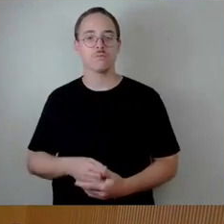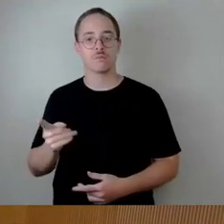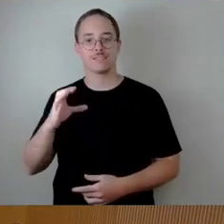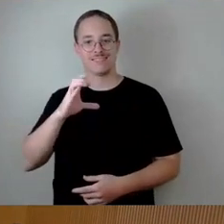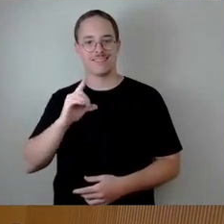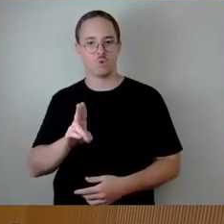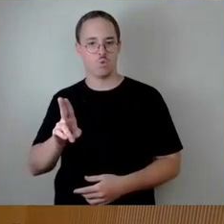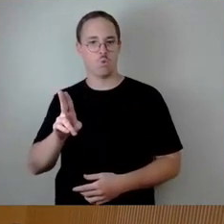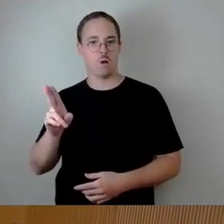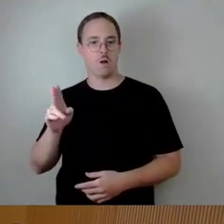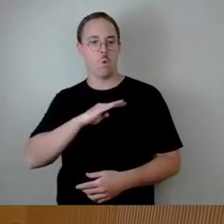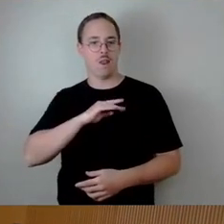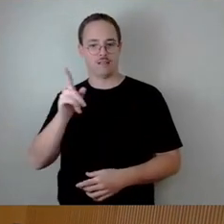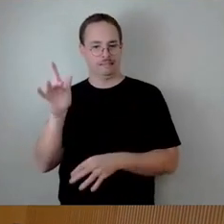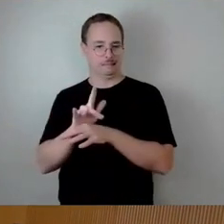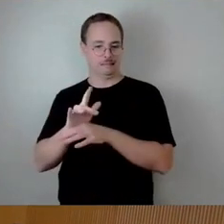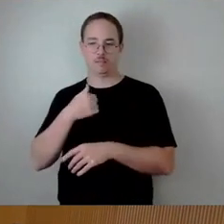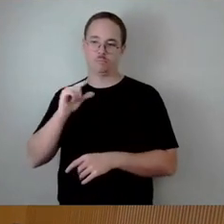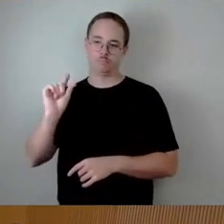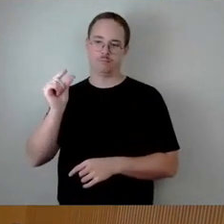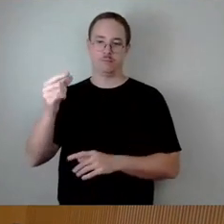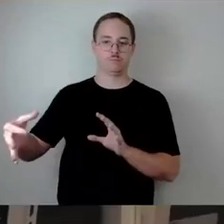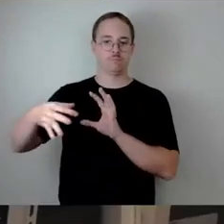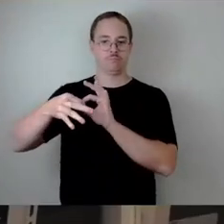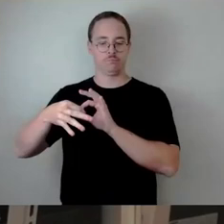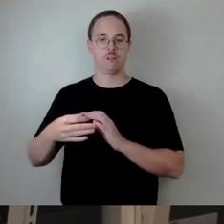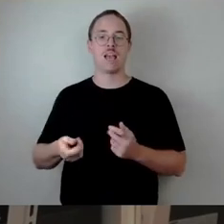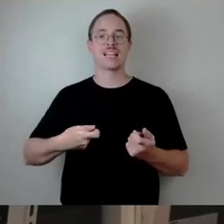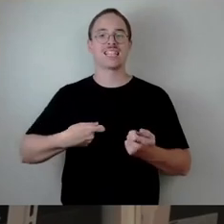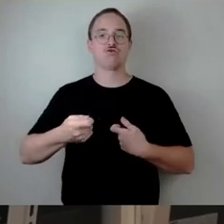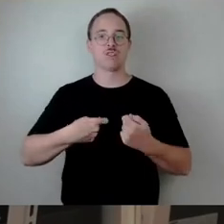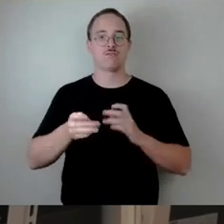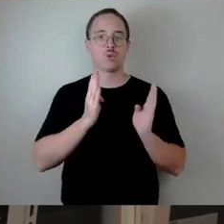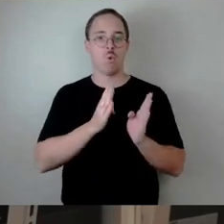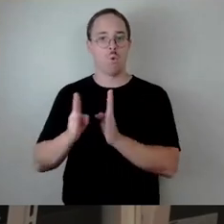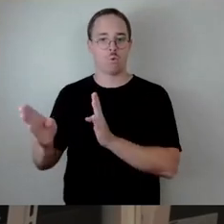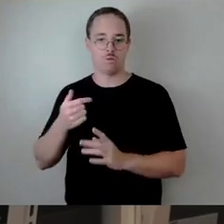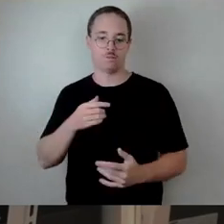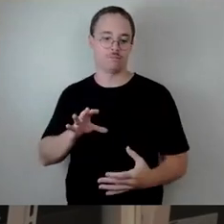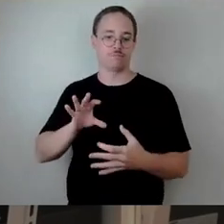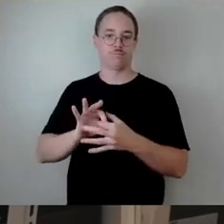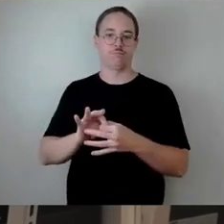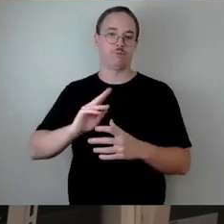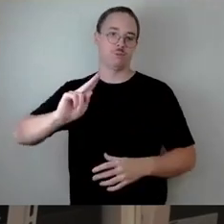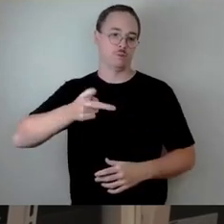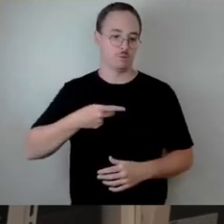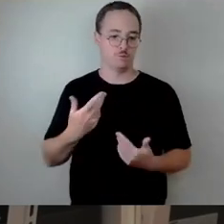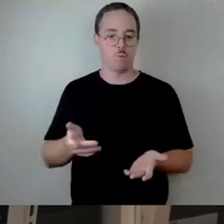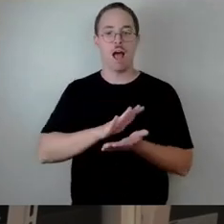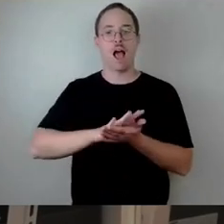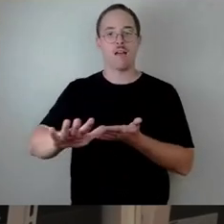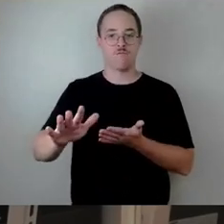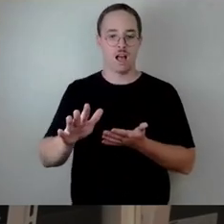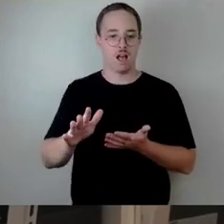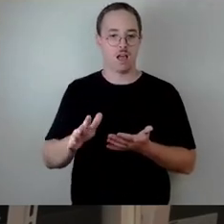an. Wir haben die Geschäftsordnung und die Geschäftsordnung sagt, einfache Angelegenheiten. Da können wir auf die erste Lesung verzichten. Aber ich weiß, es ist mein